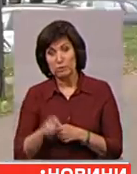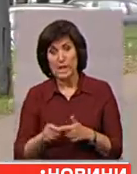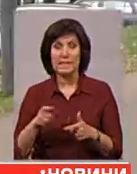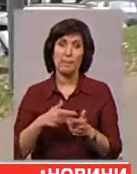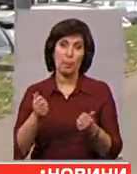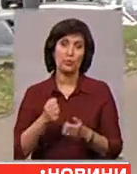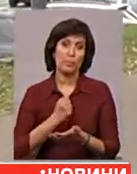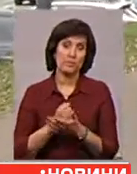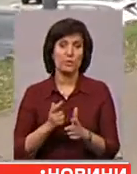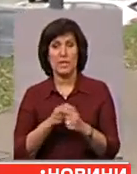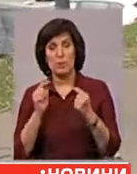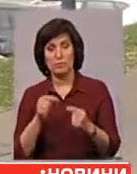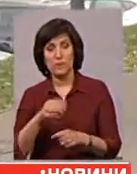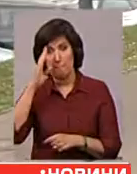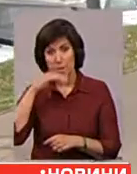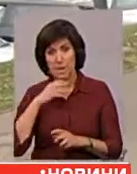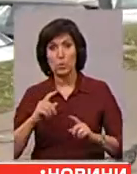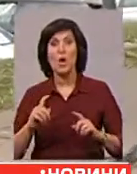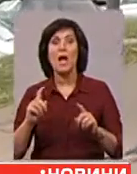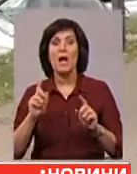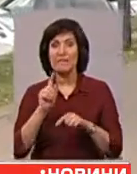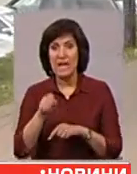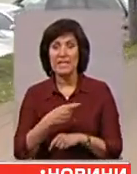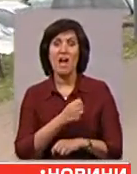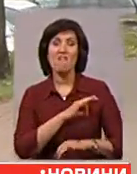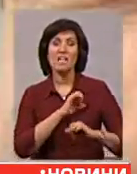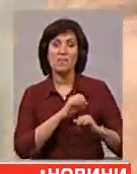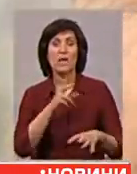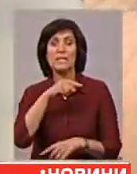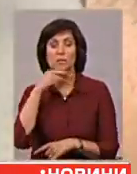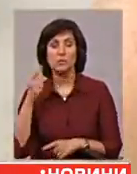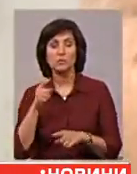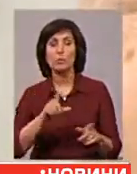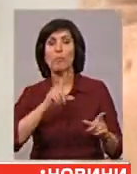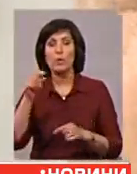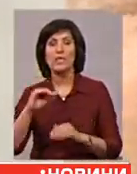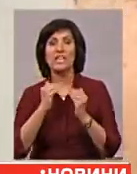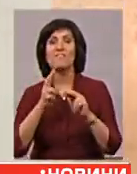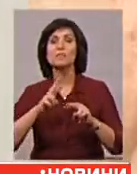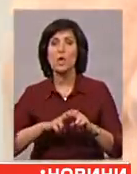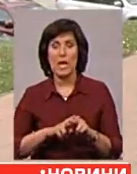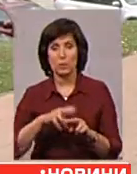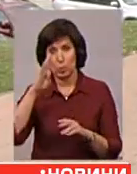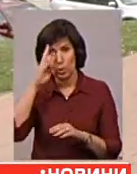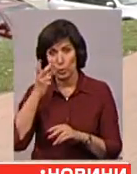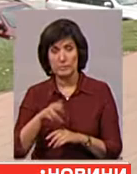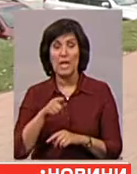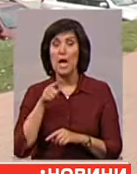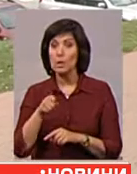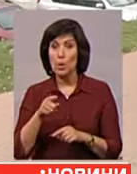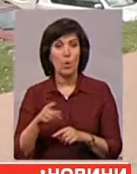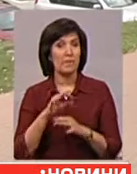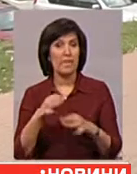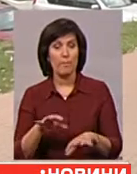Батько Павла Ігор найняв адвоката з Росії Андрія Сабініна, щоб той поїхав в ізолятор до хлопця. Того до Павла не